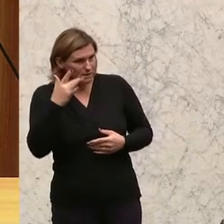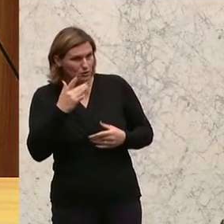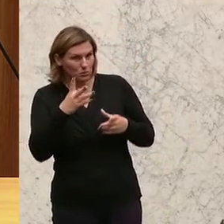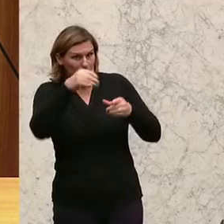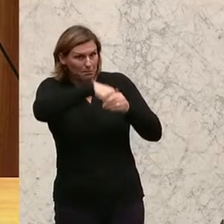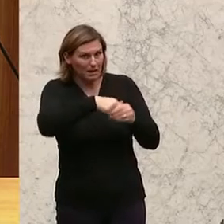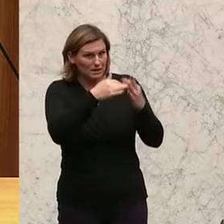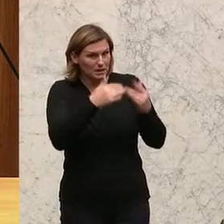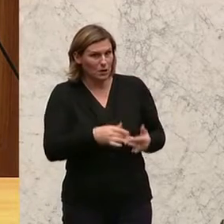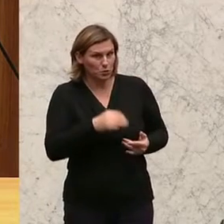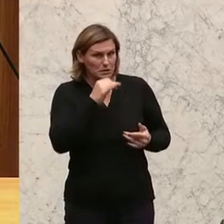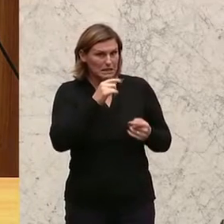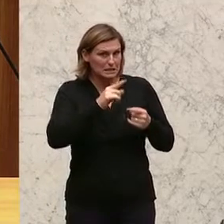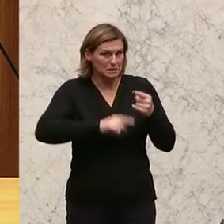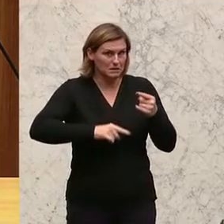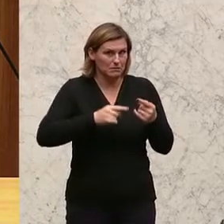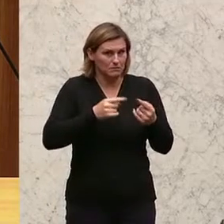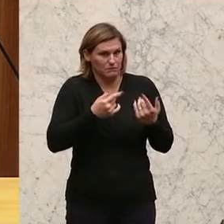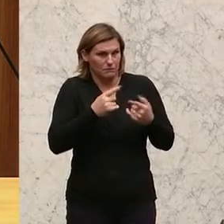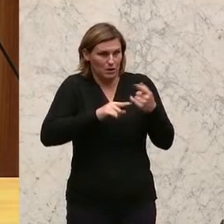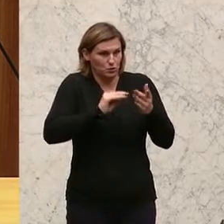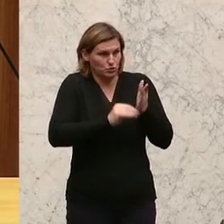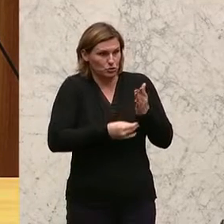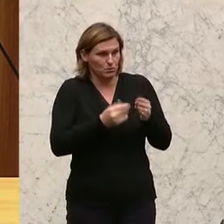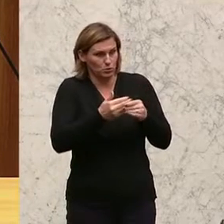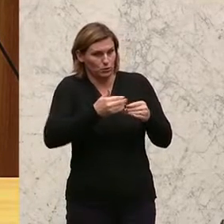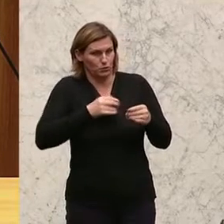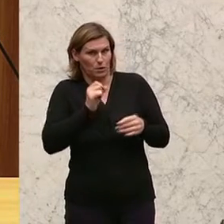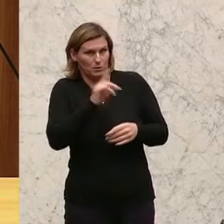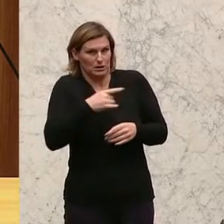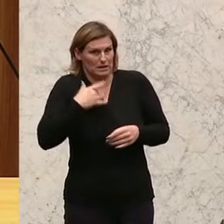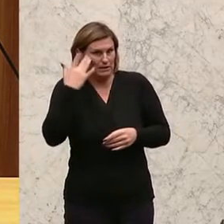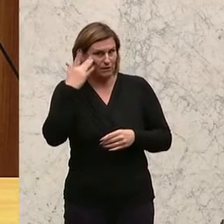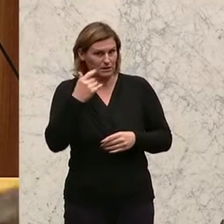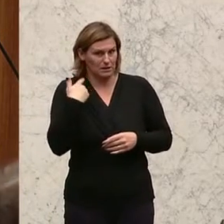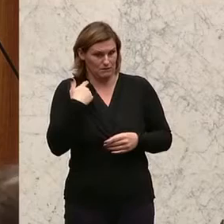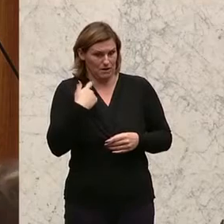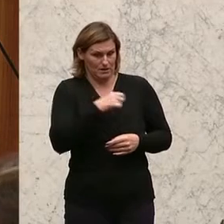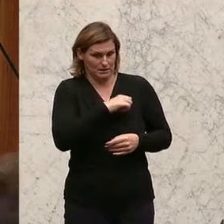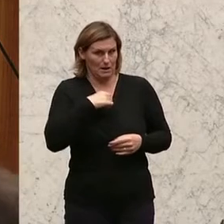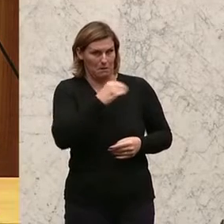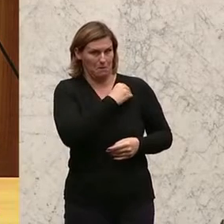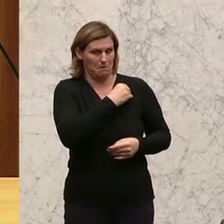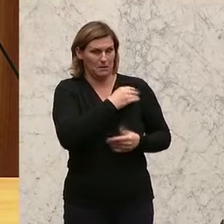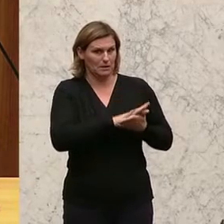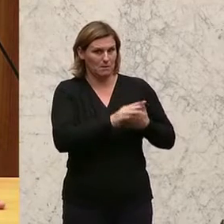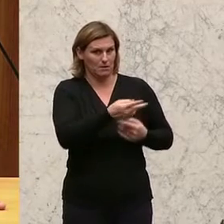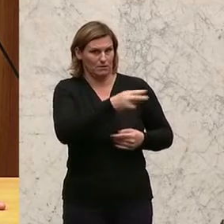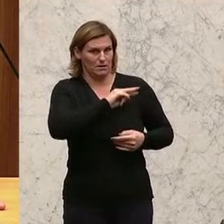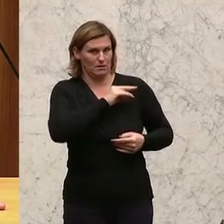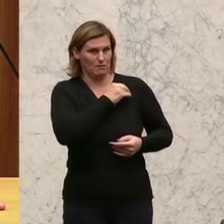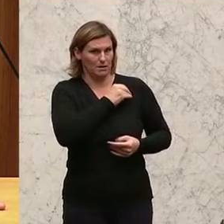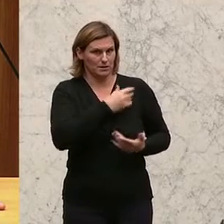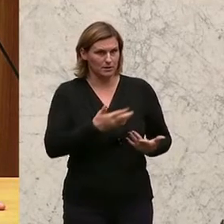richtig unterschrieben hat, noch weiß er nicht, dass er zu früh abgeschickt hat, und er weiß auch nicht, dass seine Stimme niemals gezählt hat.